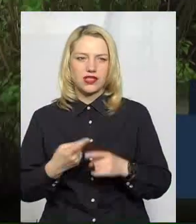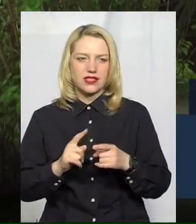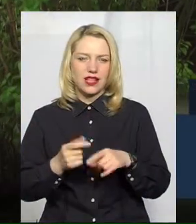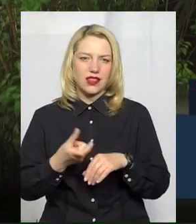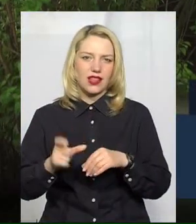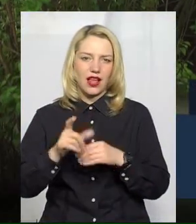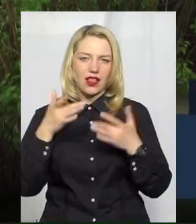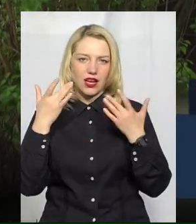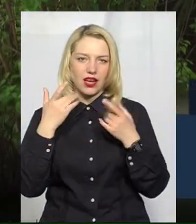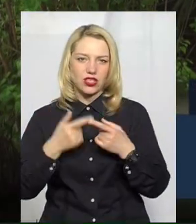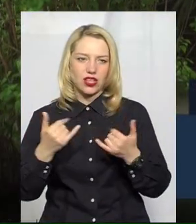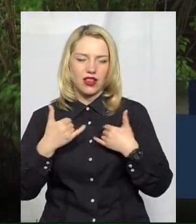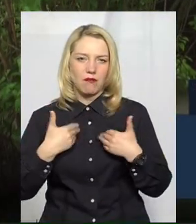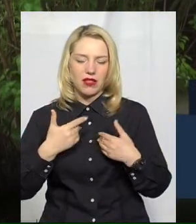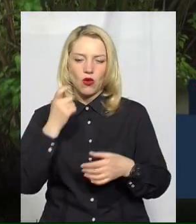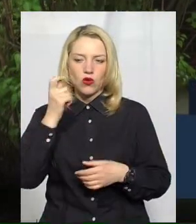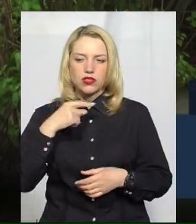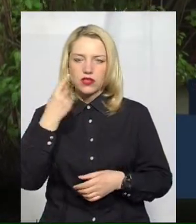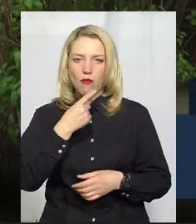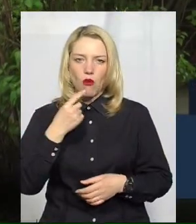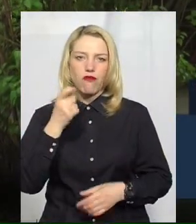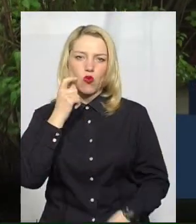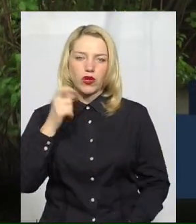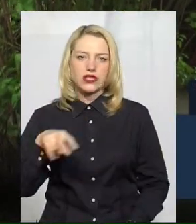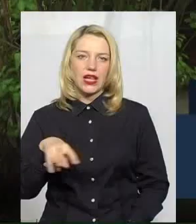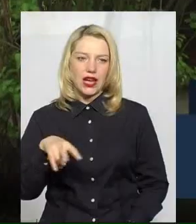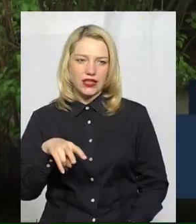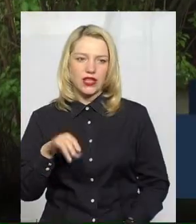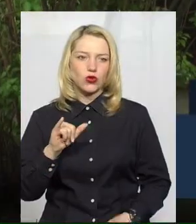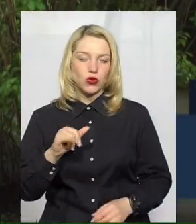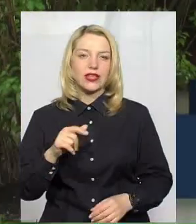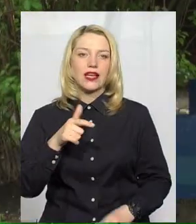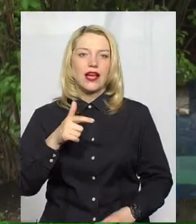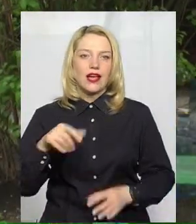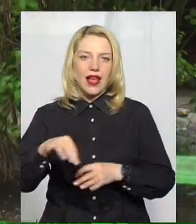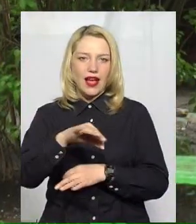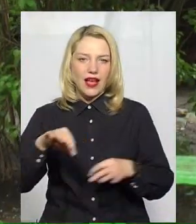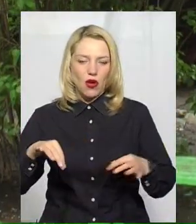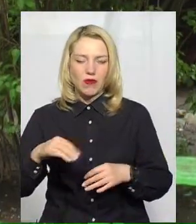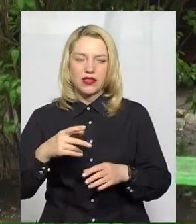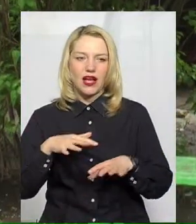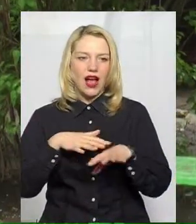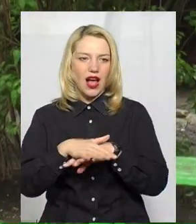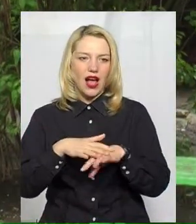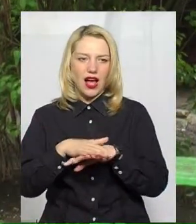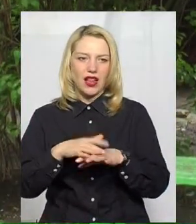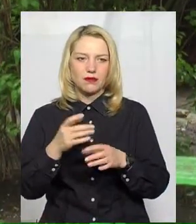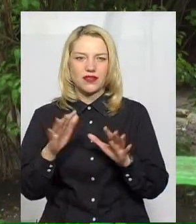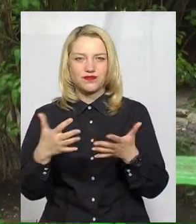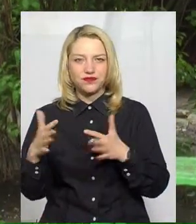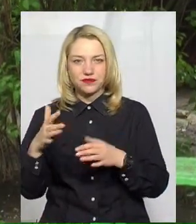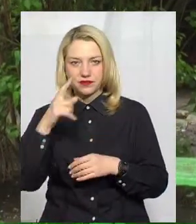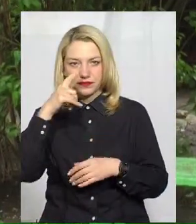для мене все українська мова і українська література, ну і геометрия, а алгебра я не дуже добре, що там розумію.